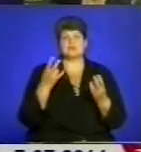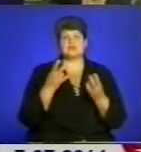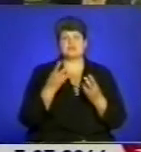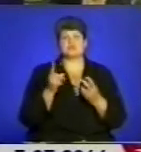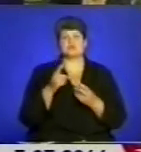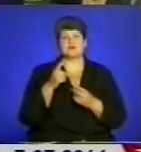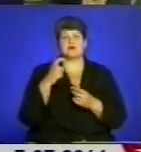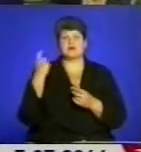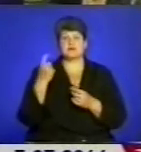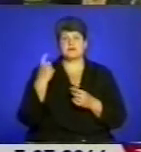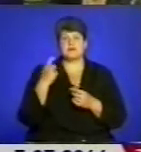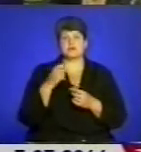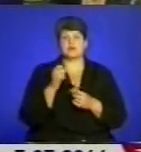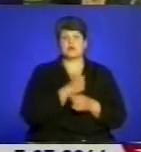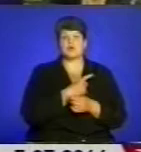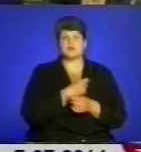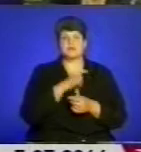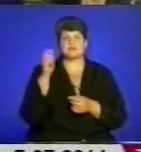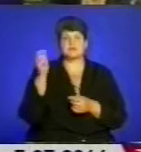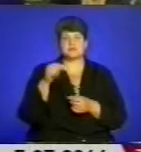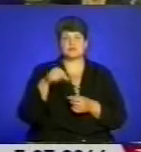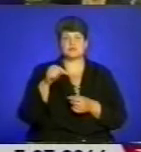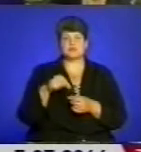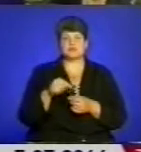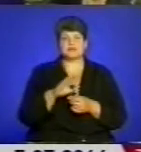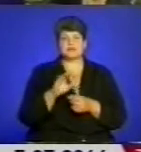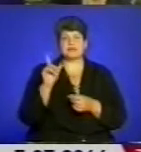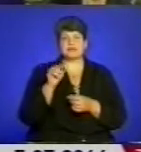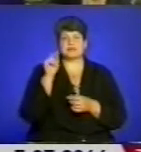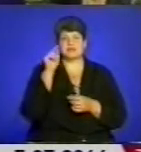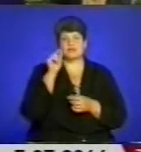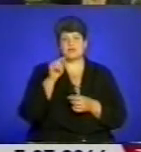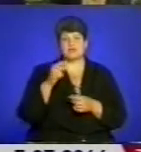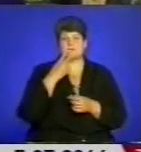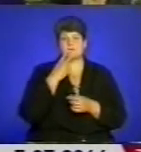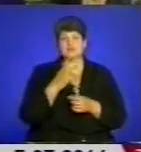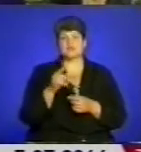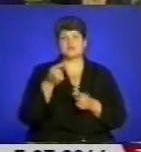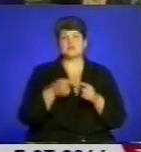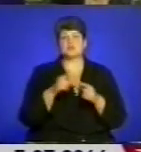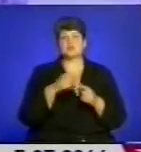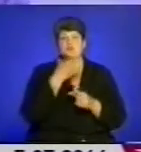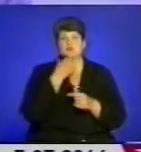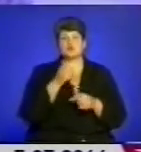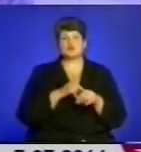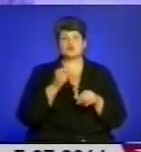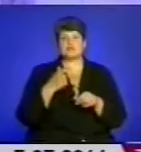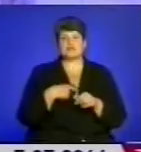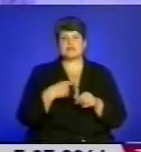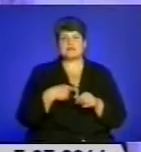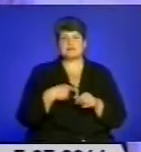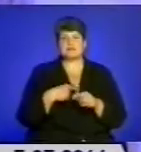одесити, донеччани приїжджали сюди, ми їхали до них, бачили цю красу і відчували себе великою